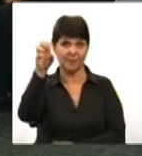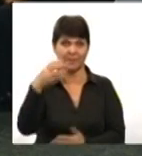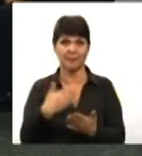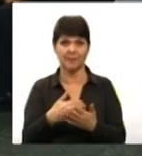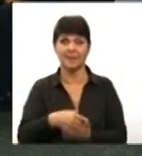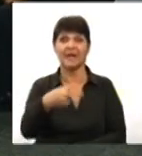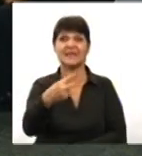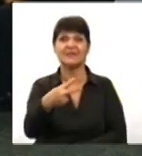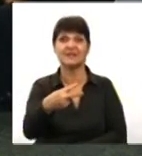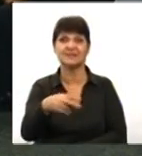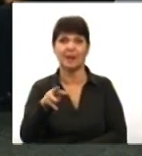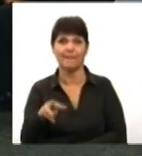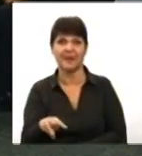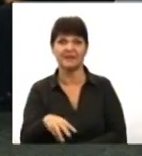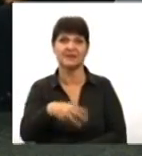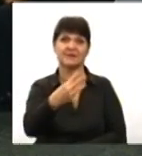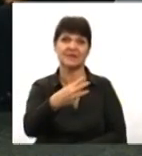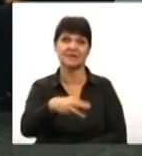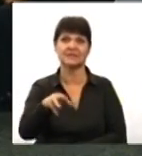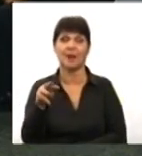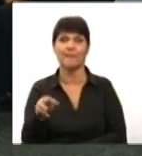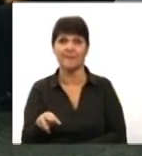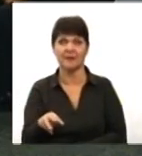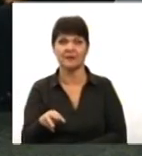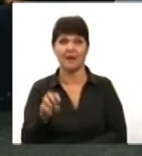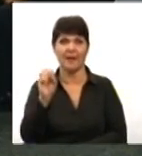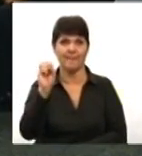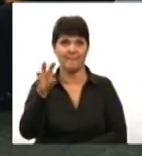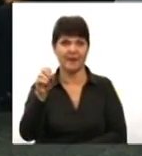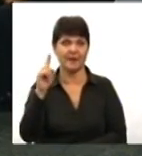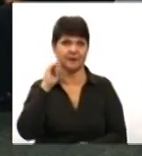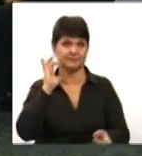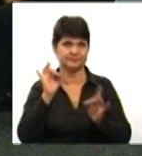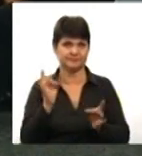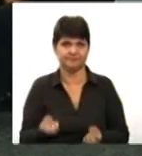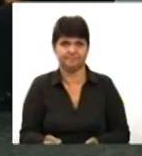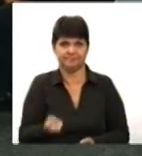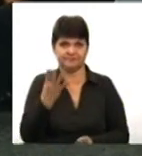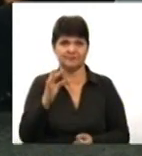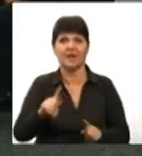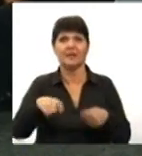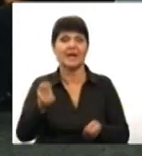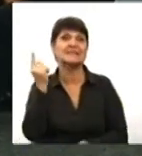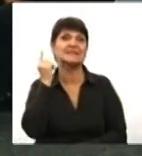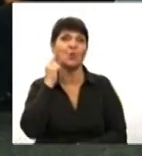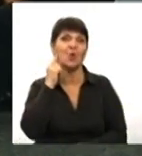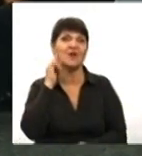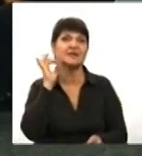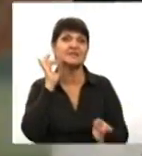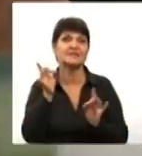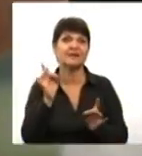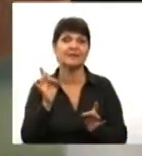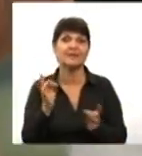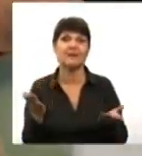метрів, 20-30 метрів, маяк автоматично вмикається і подає звуковий сигнал, до якого